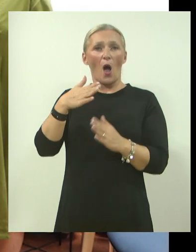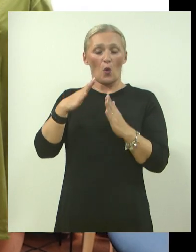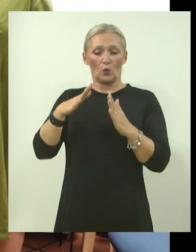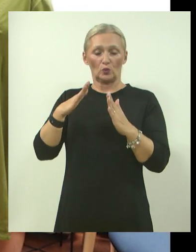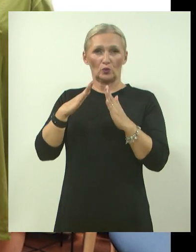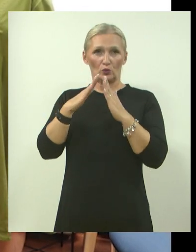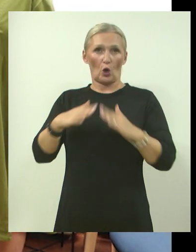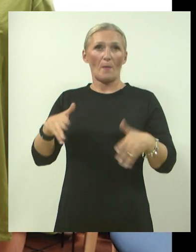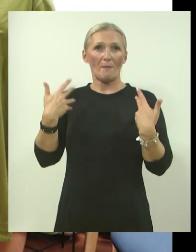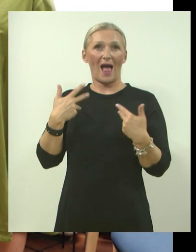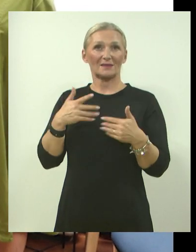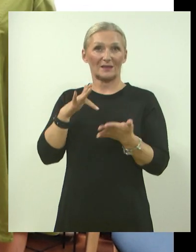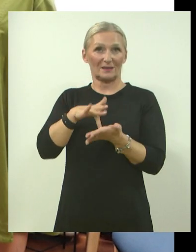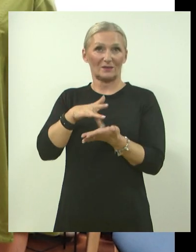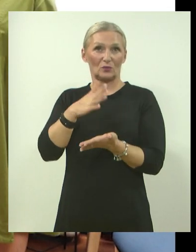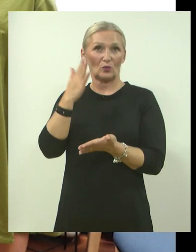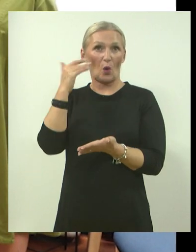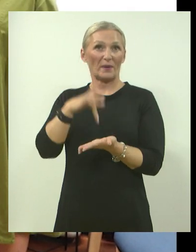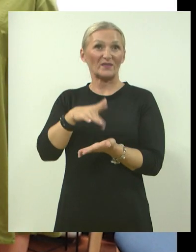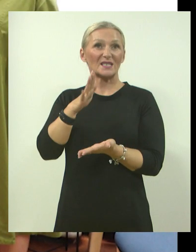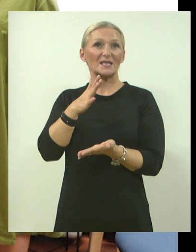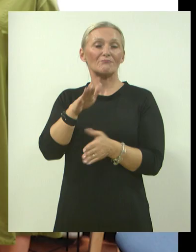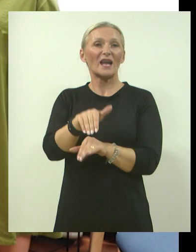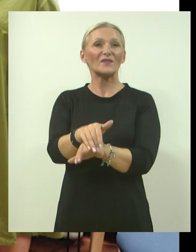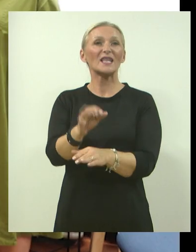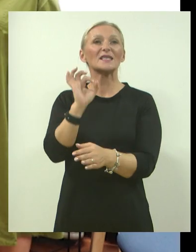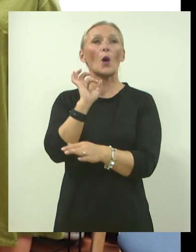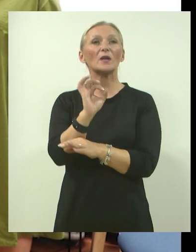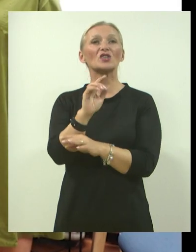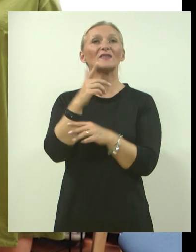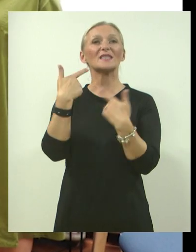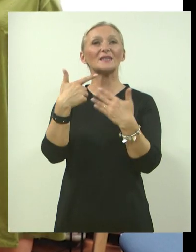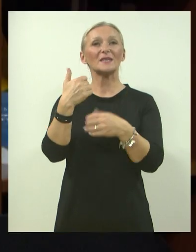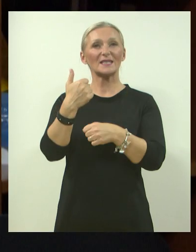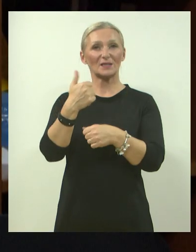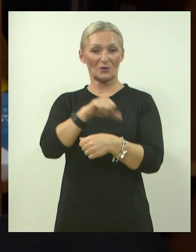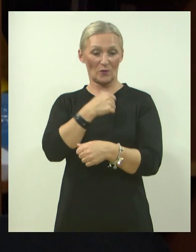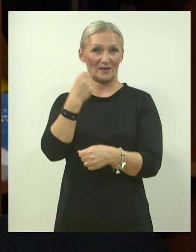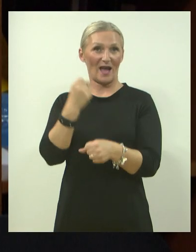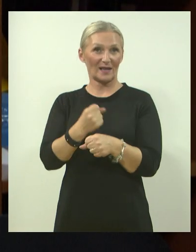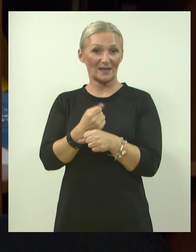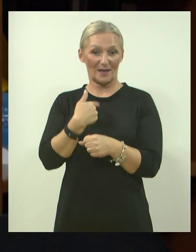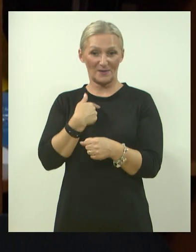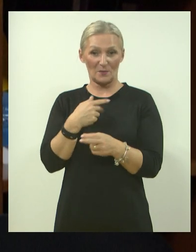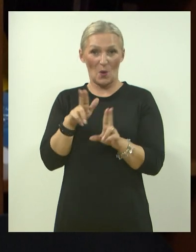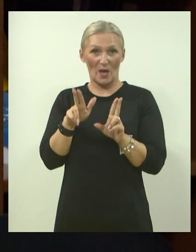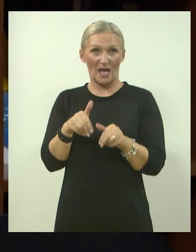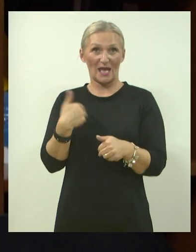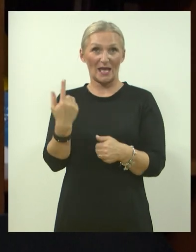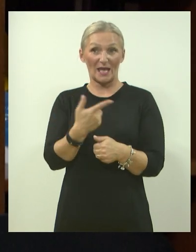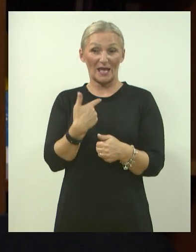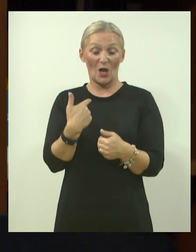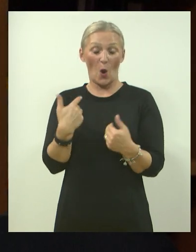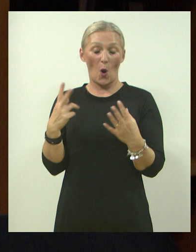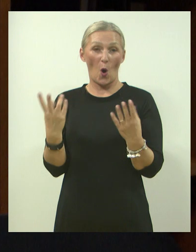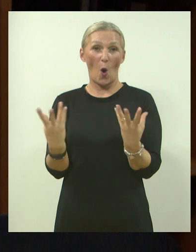našu centralnu manifestaciju obilježavanja 70 godina rada gdje smo okupili